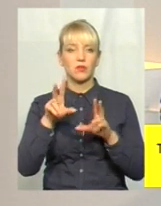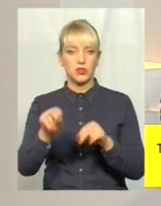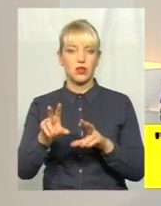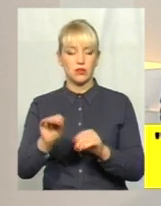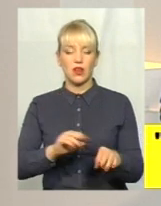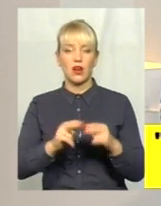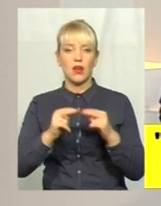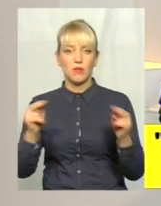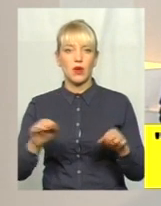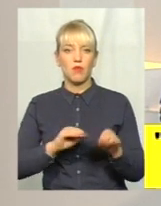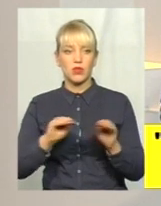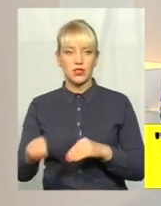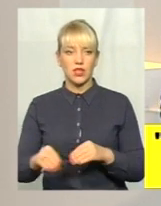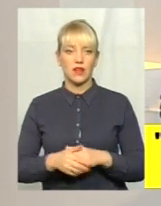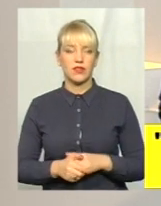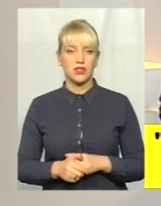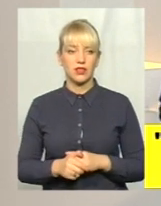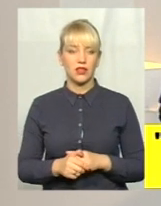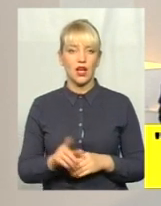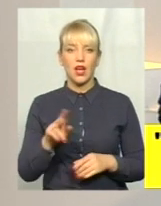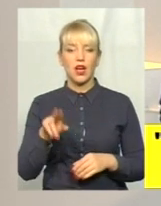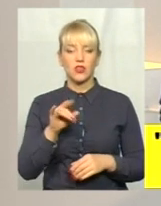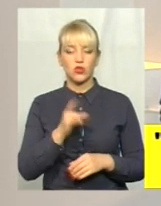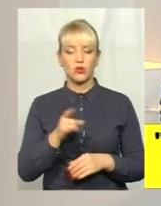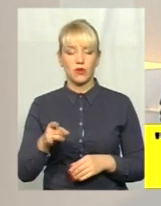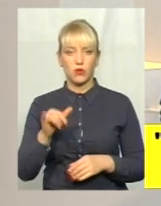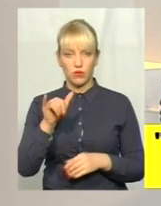А з приводу парковок у вас є питання?